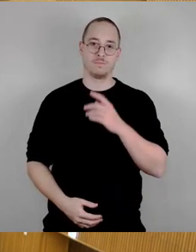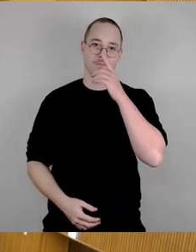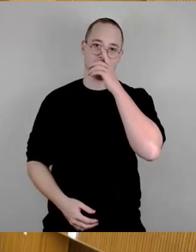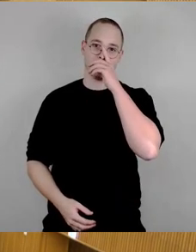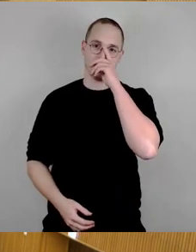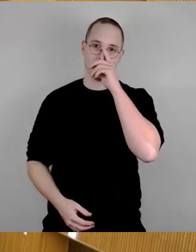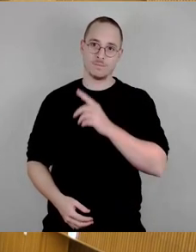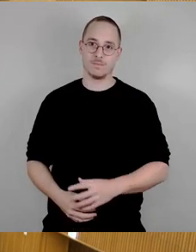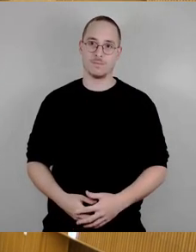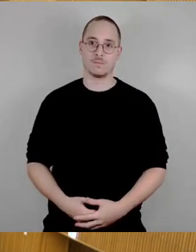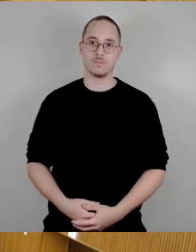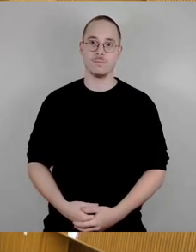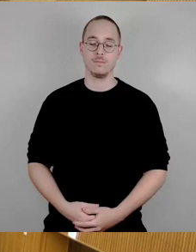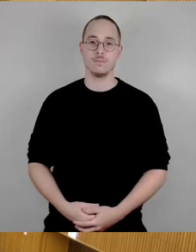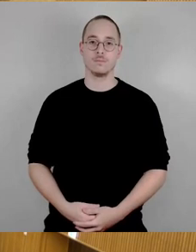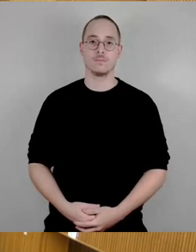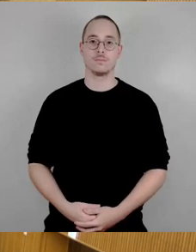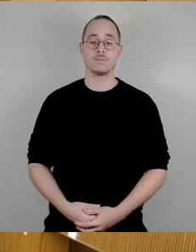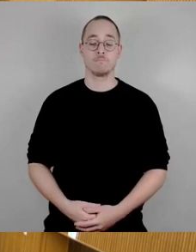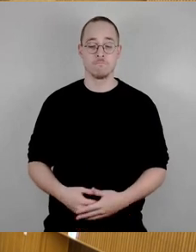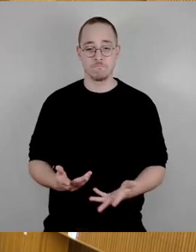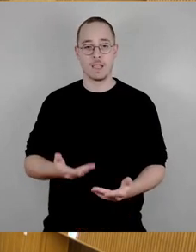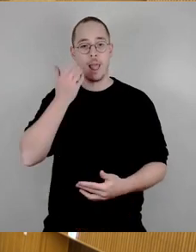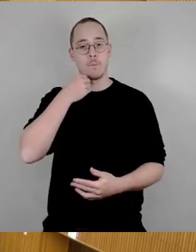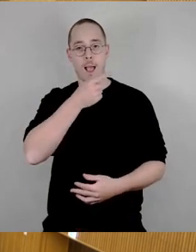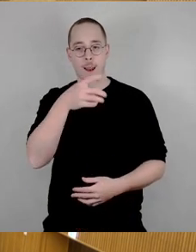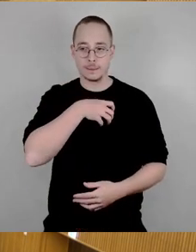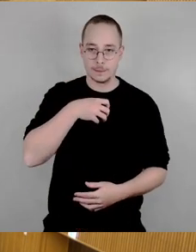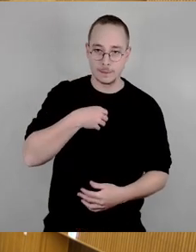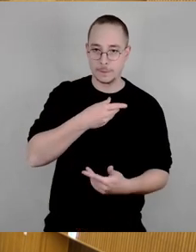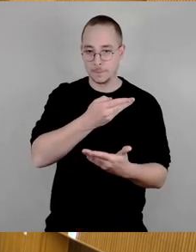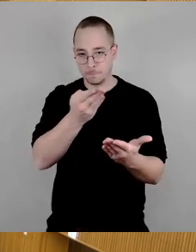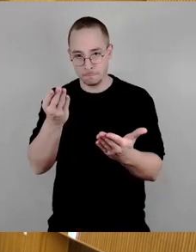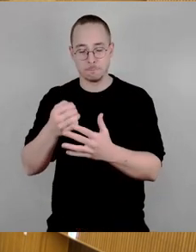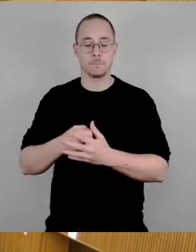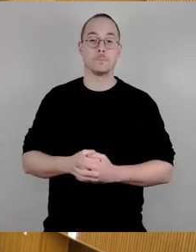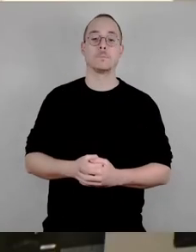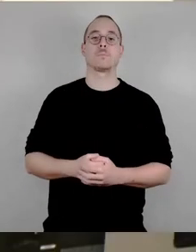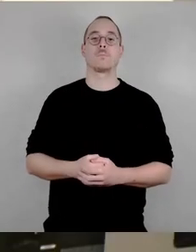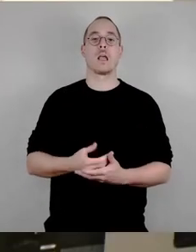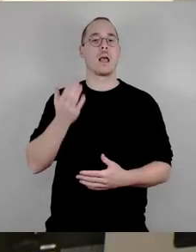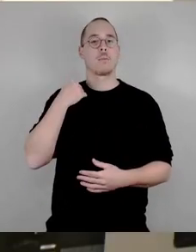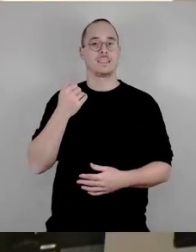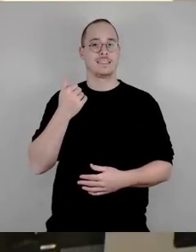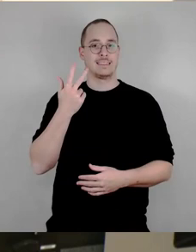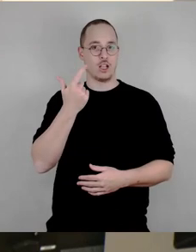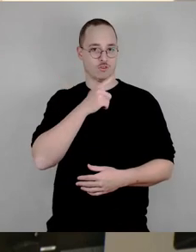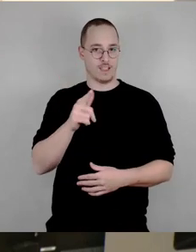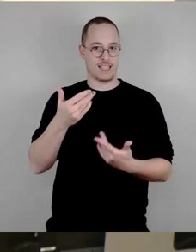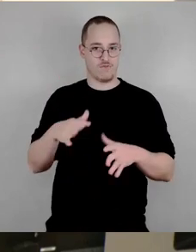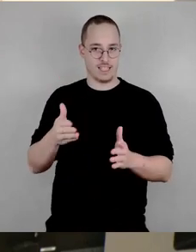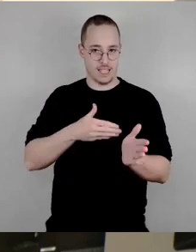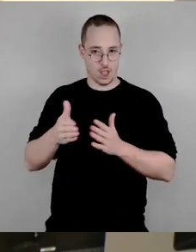Herr Oberbürgermeister, Verte Stadträte, liebe Dresdner Im Januar 2023 haben das Ministerium des Inneren, Länder